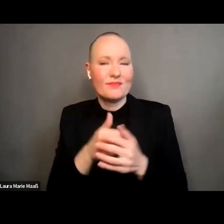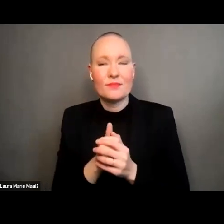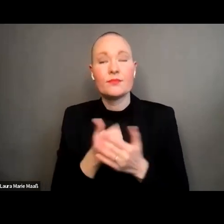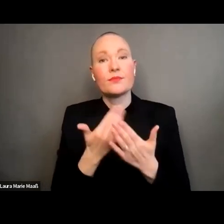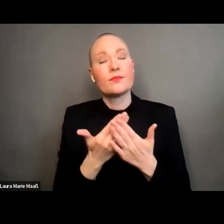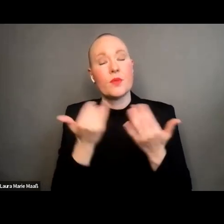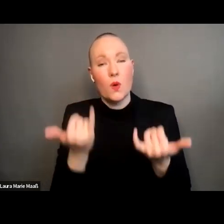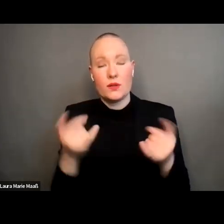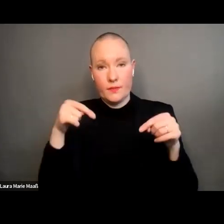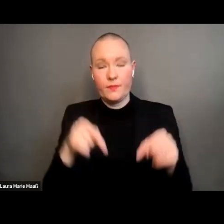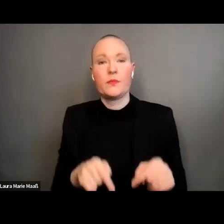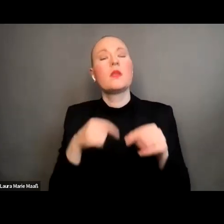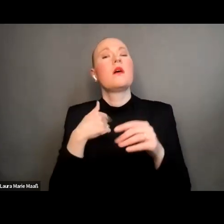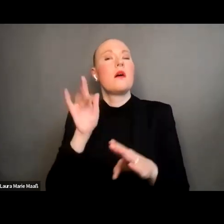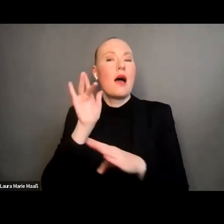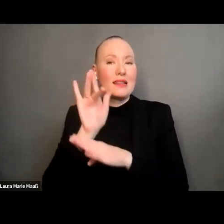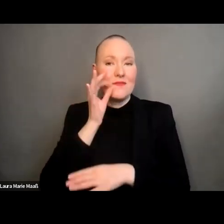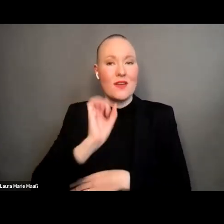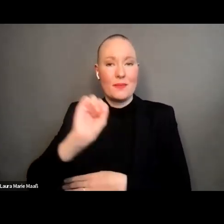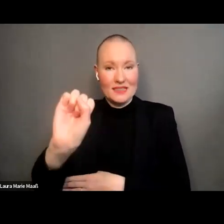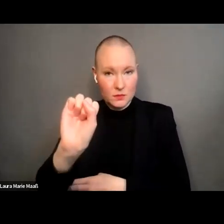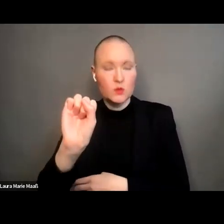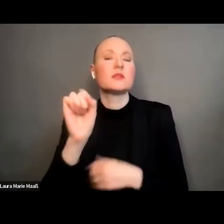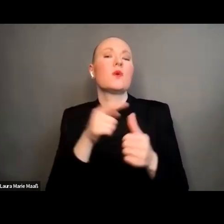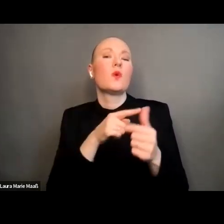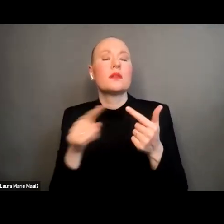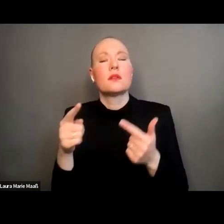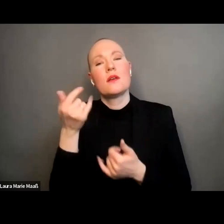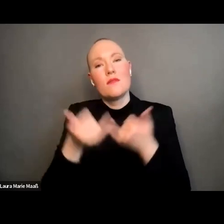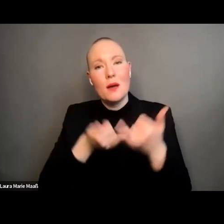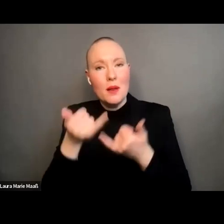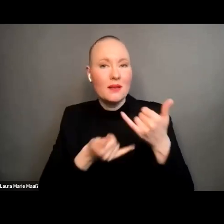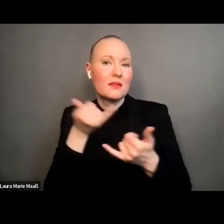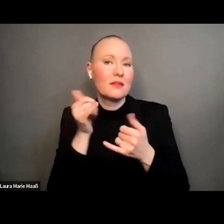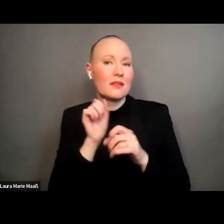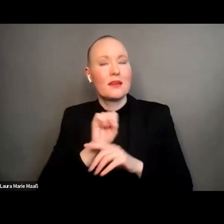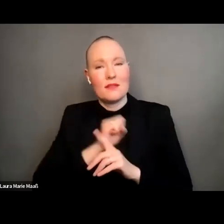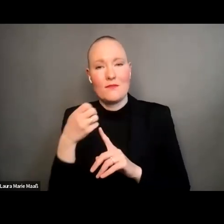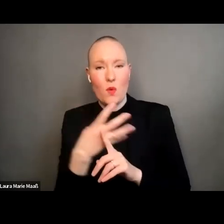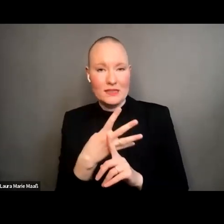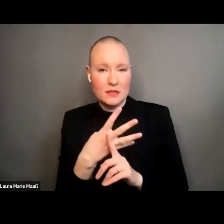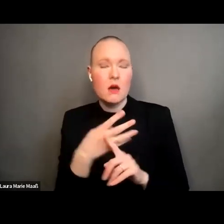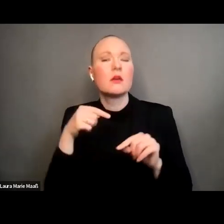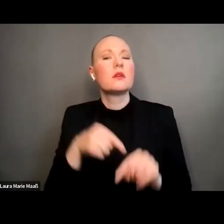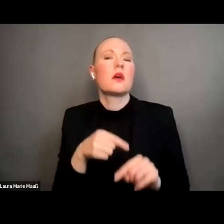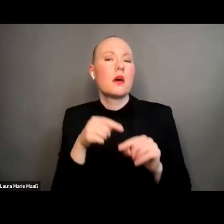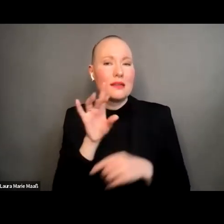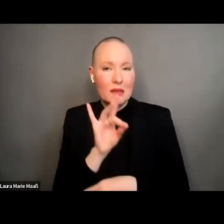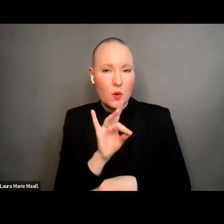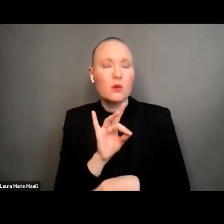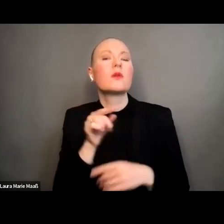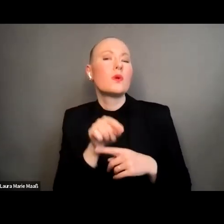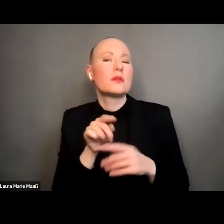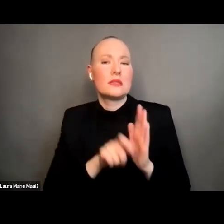hier um antifeminismus und weibliche influensern auf tik tok und instagram um die narrative und